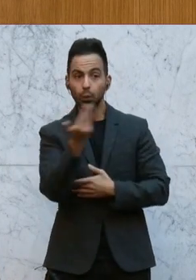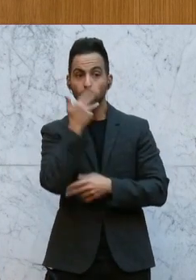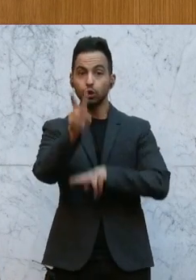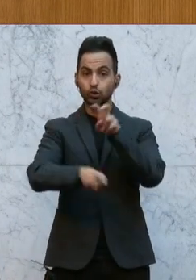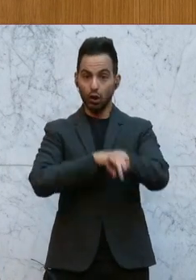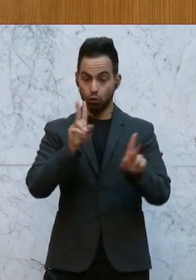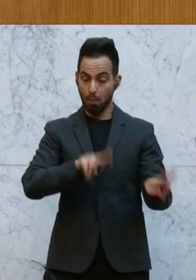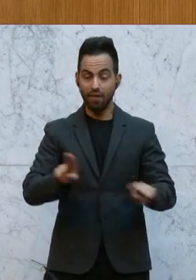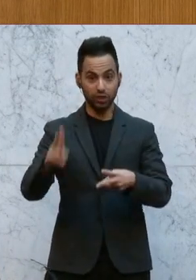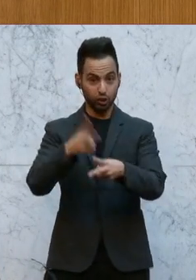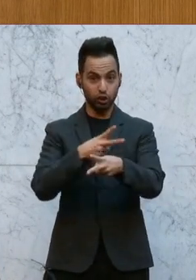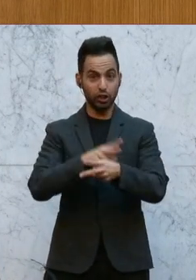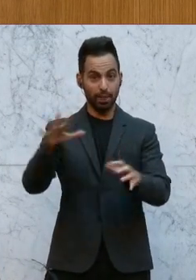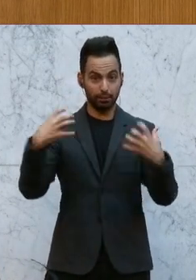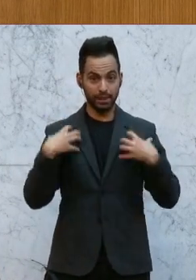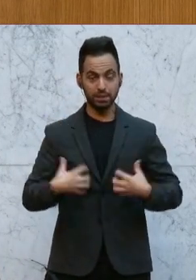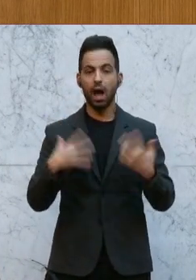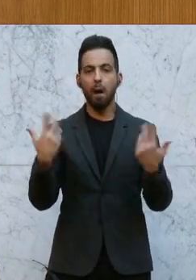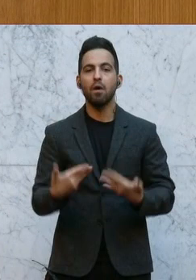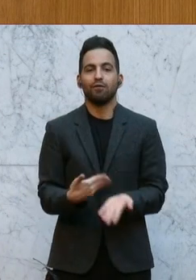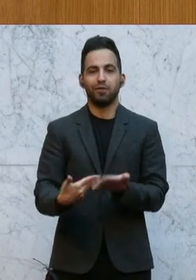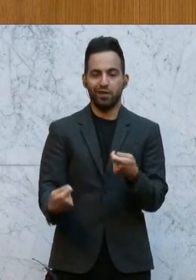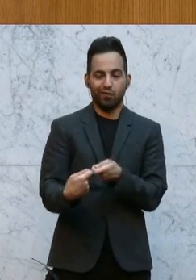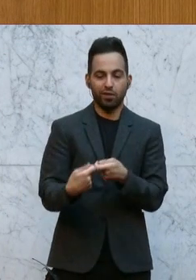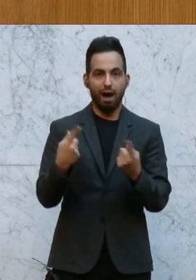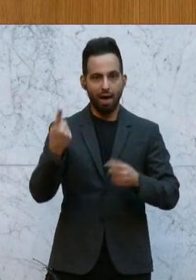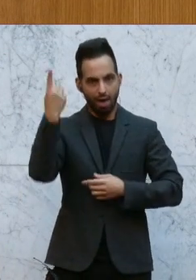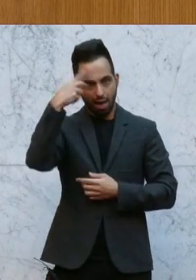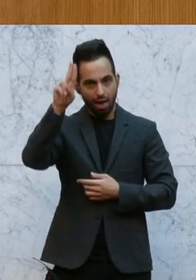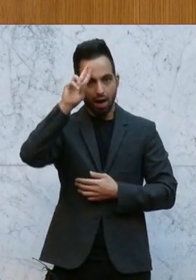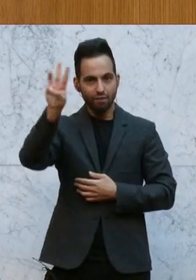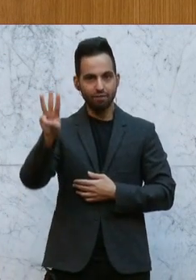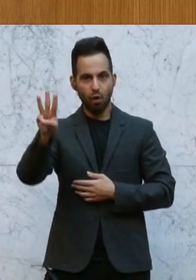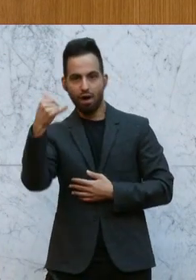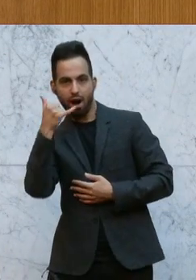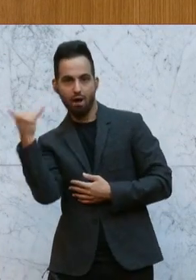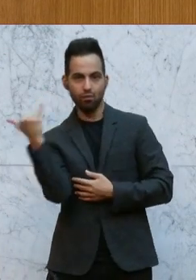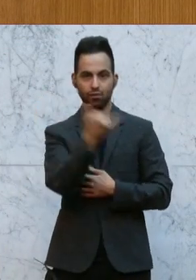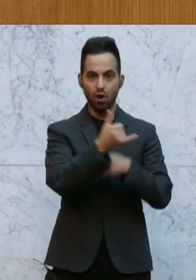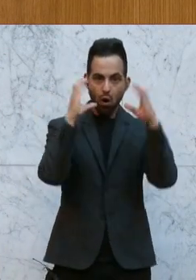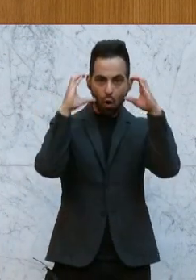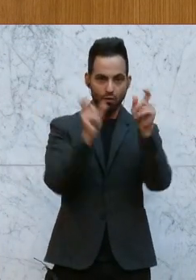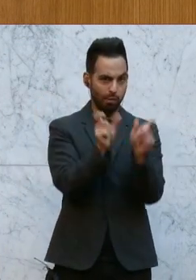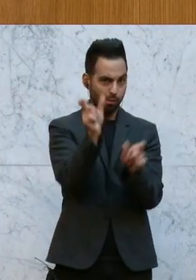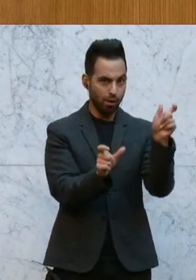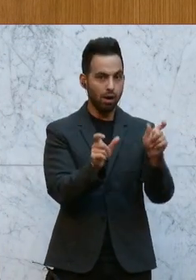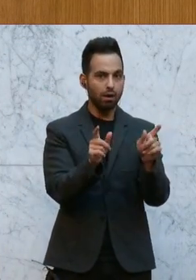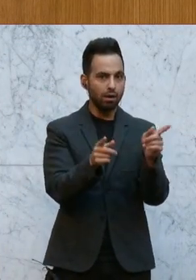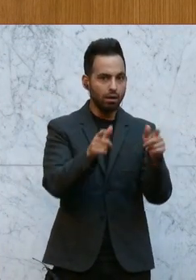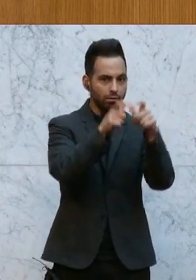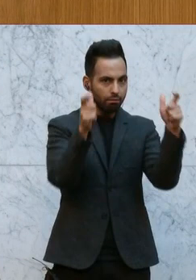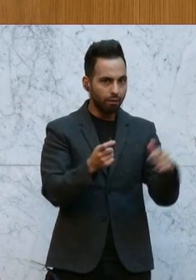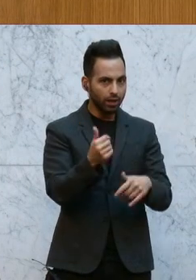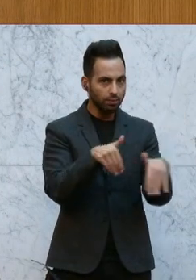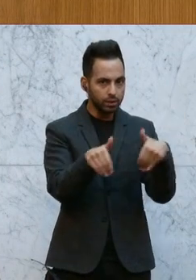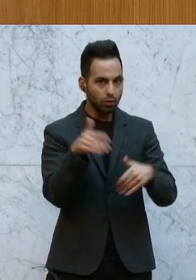dem Staat gehört hätten. Aber wozu hat man Freunde? Und der Herr Wolf ruft an bei den ÖVP, Männern und Frauen im Finanzministerium